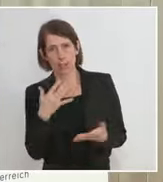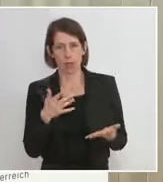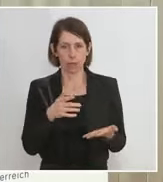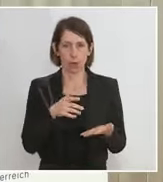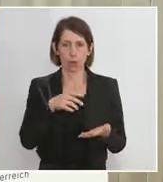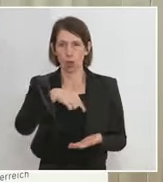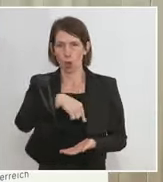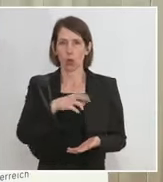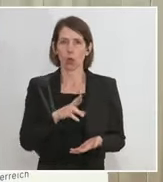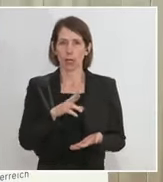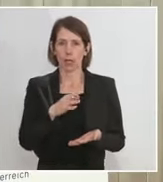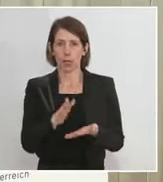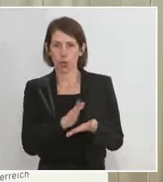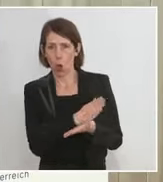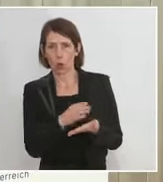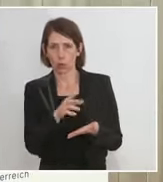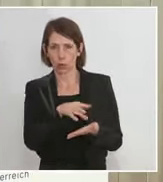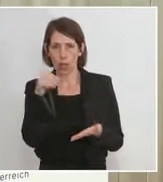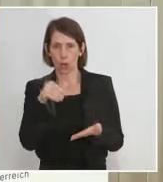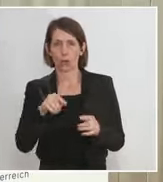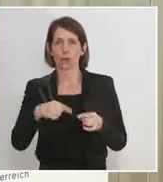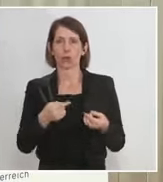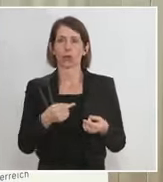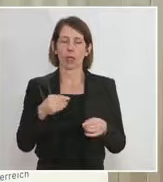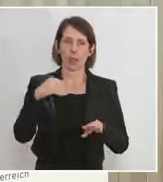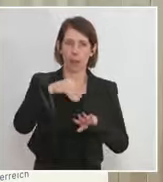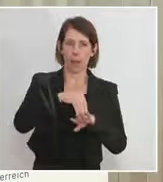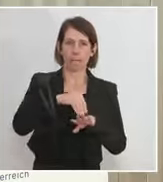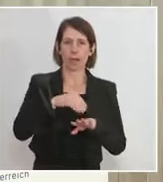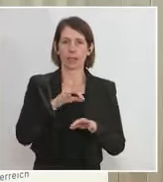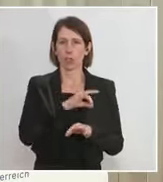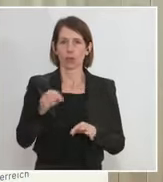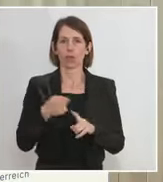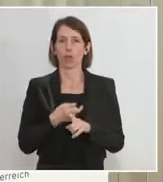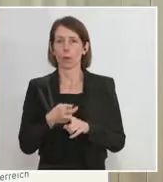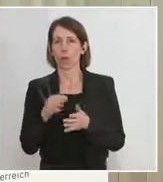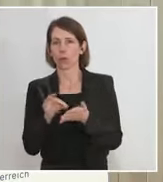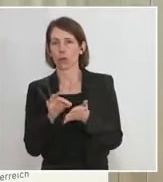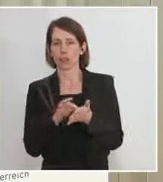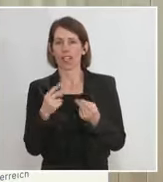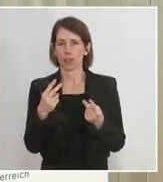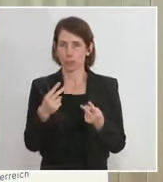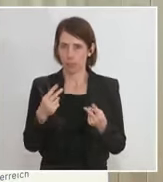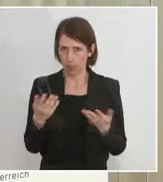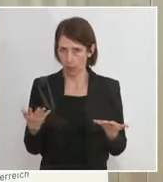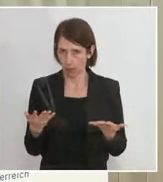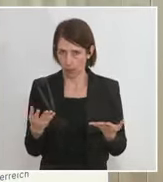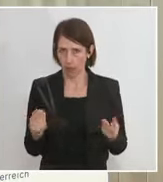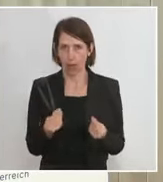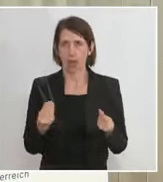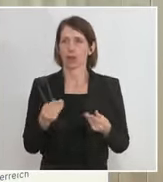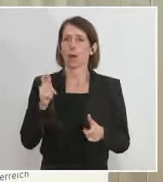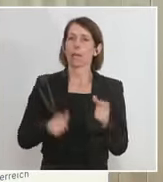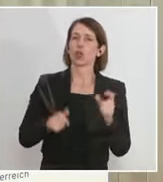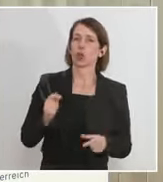wird, der QR-Code validiert und retourniert, die für die Prüfung relevanten Daten, zum Beispiel die Personendaten, die